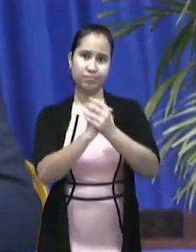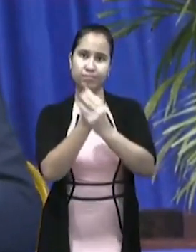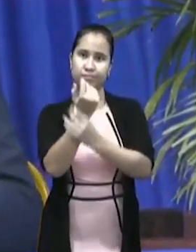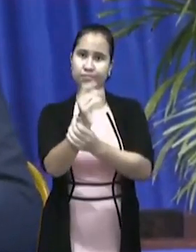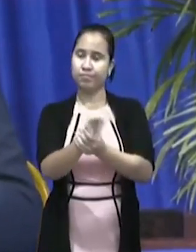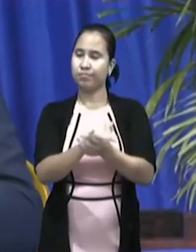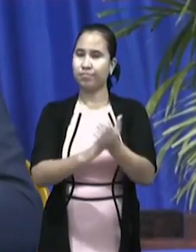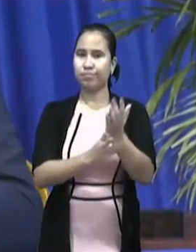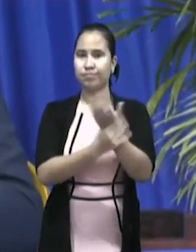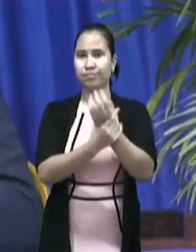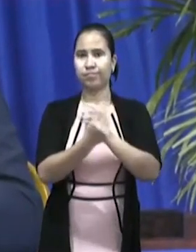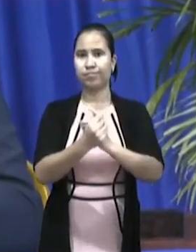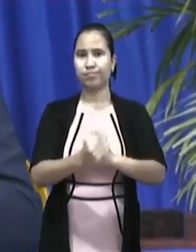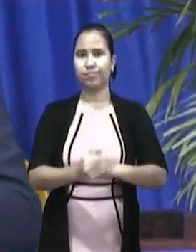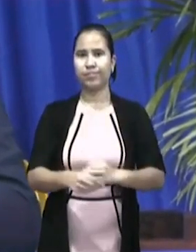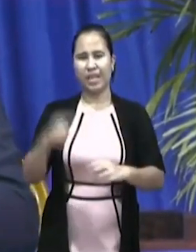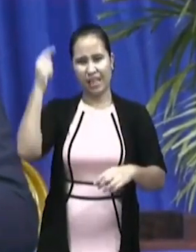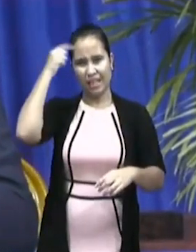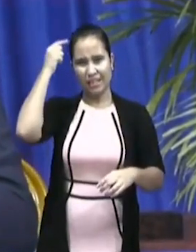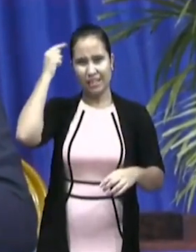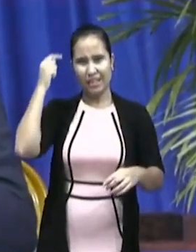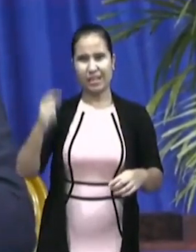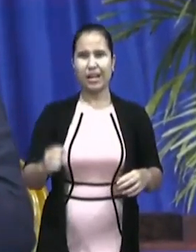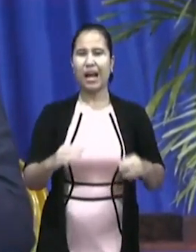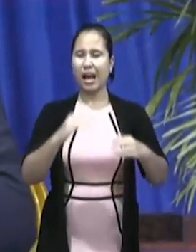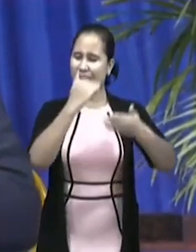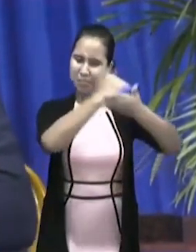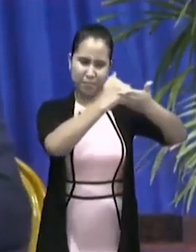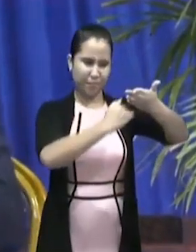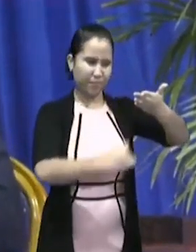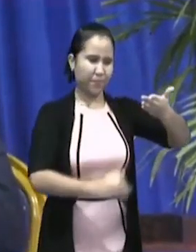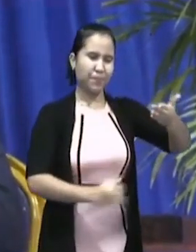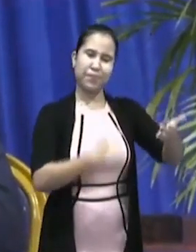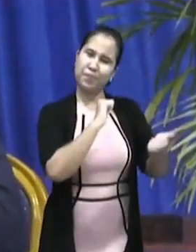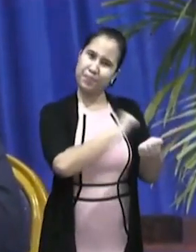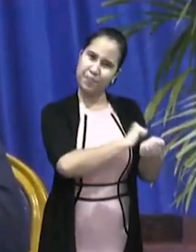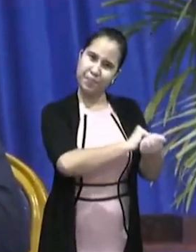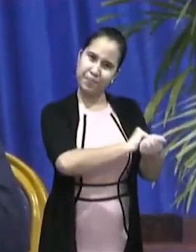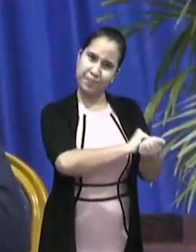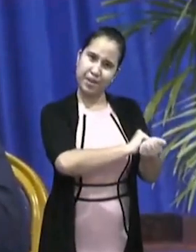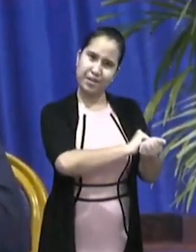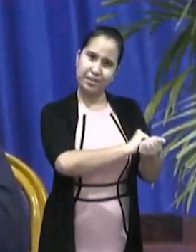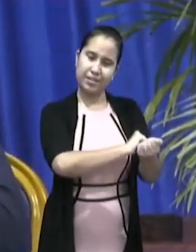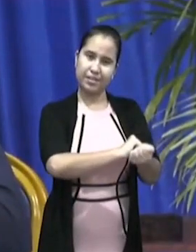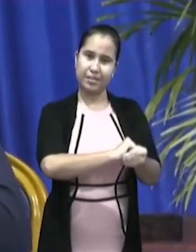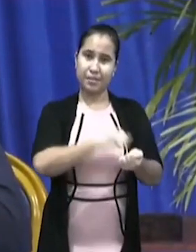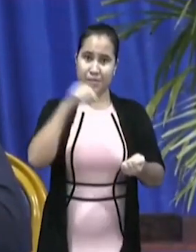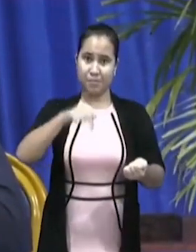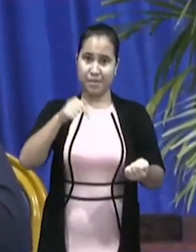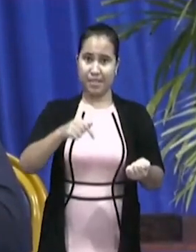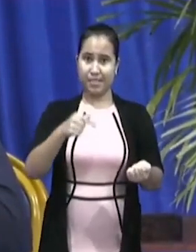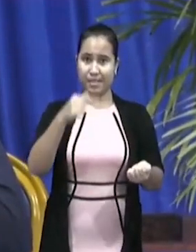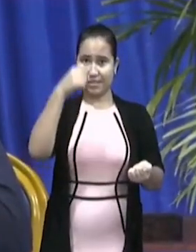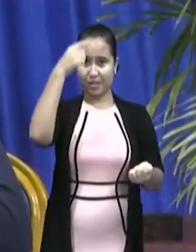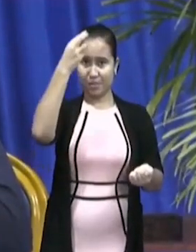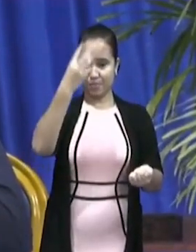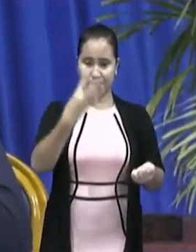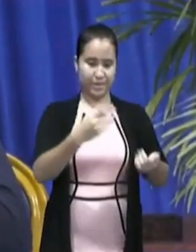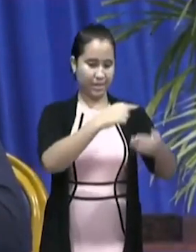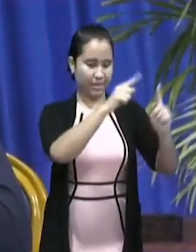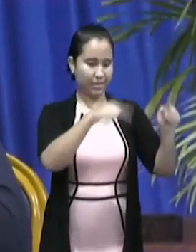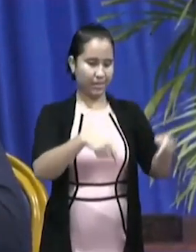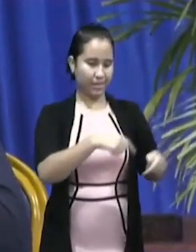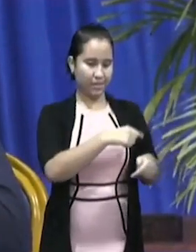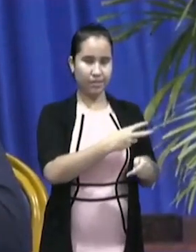en hou alle maatregelen in acht. Let wel, bij deze berekening, het is een grove